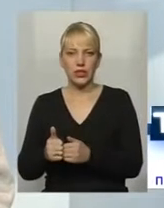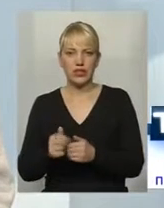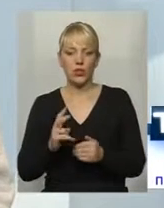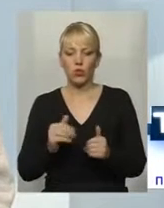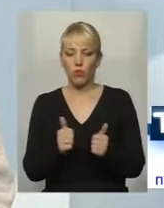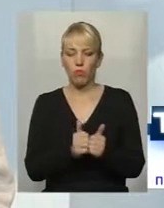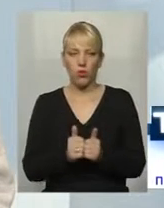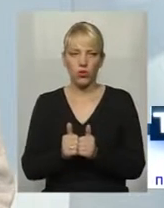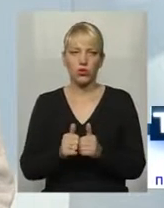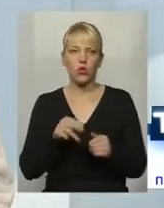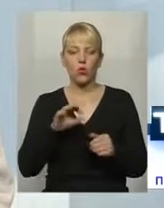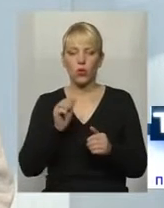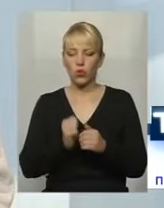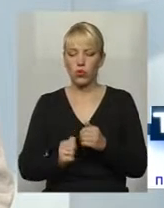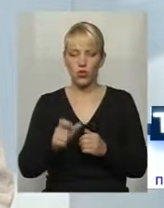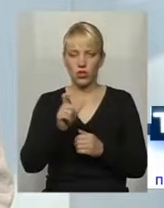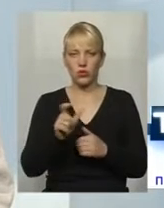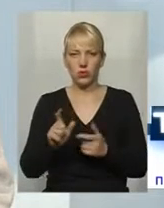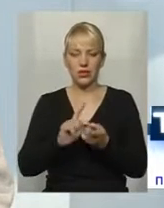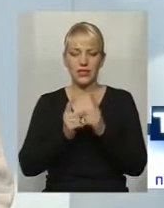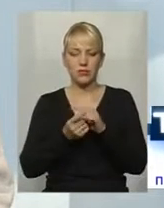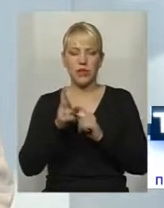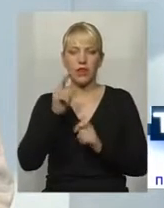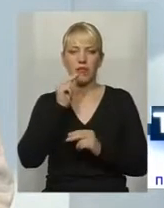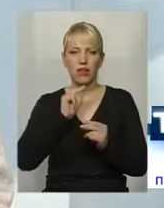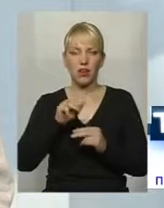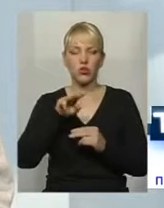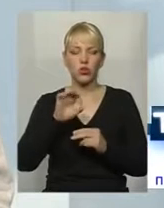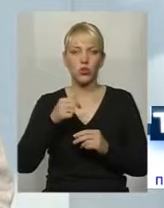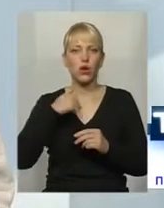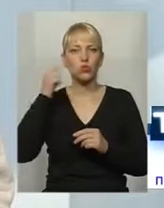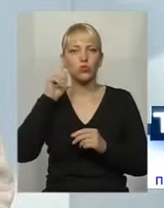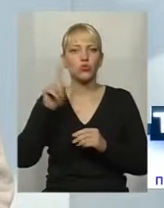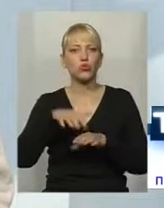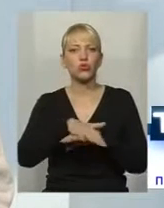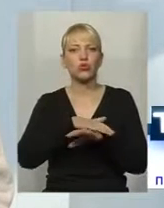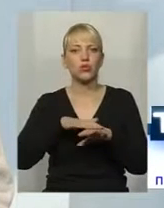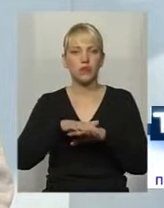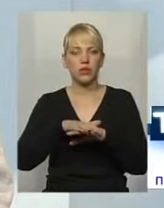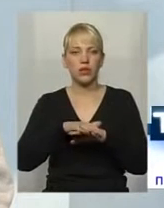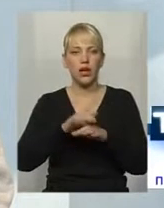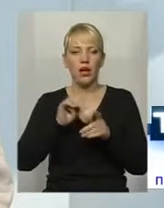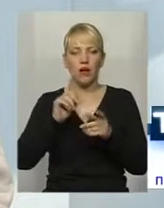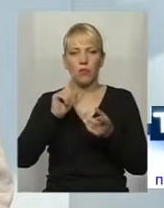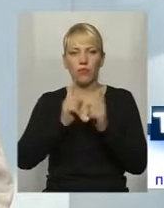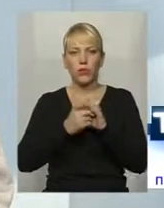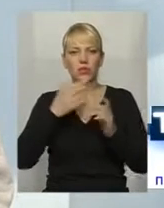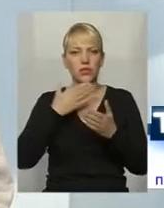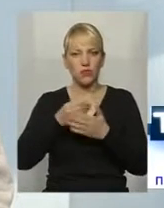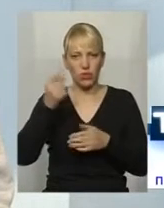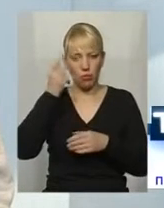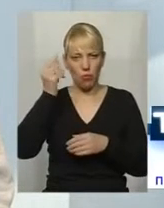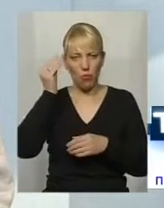кожен зміниться на краще, кожен, абсолютно кожен, то, я думаю, що, власне, і суспільство розверне свої погляди на проблеми і